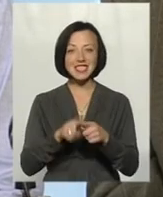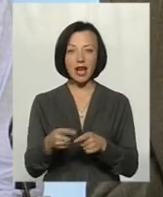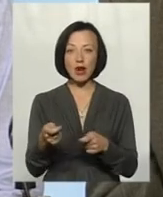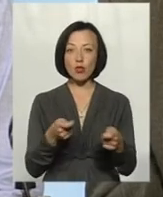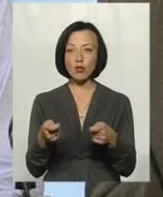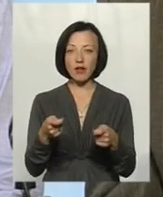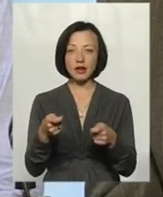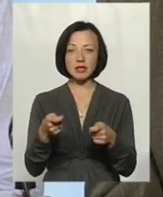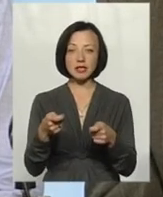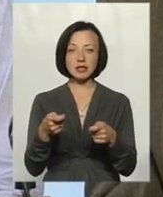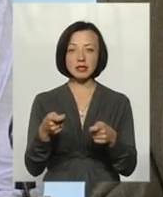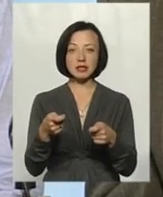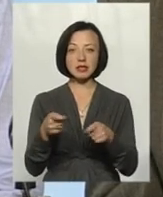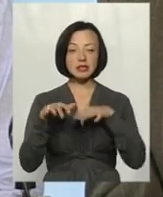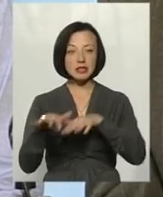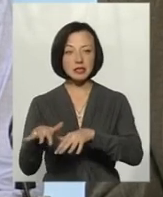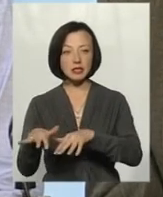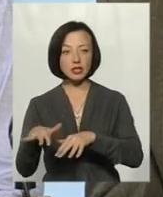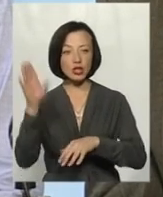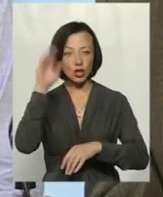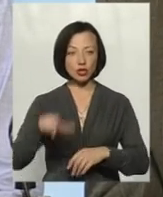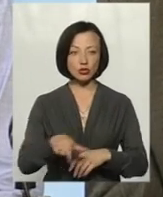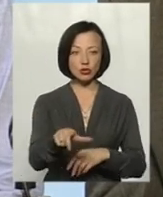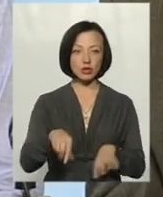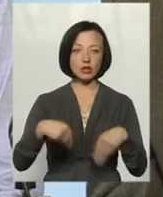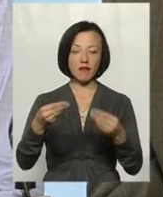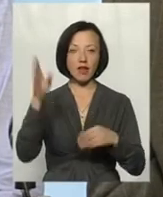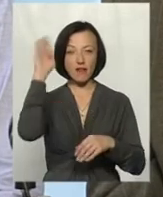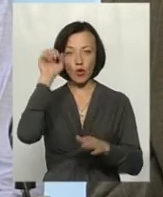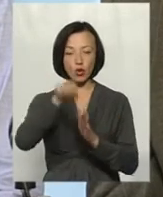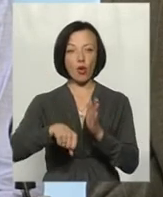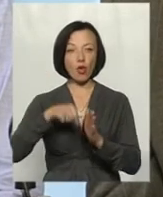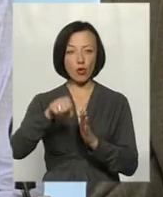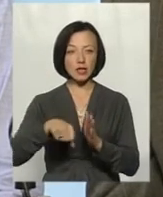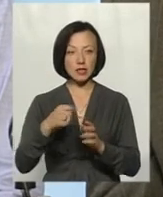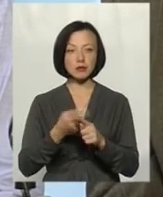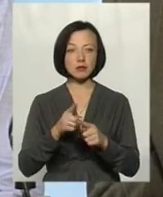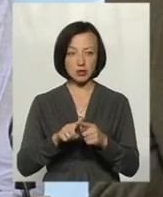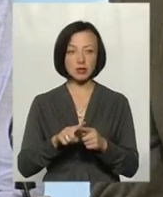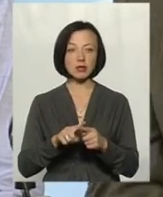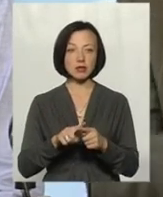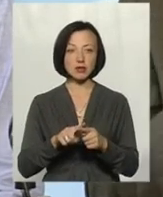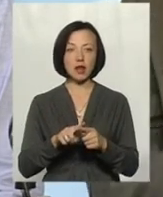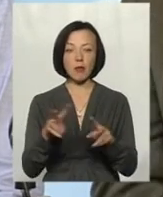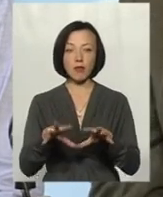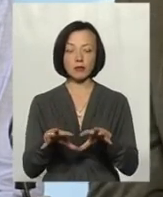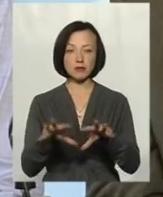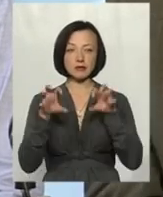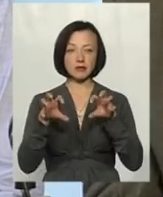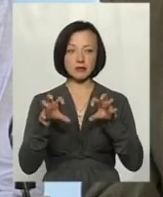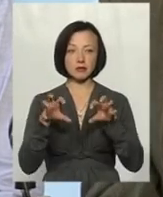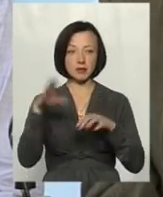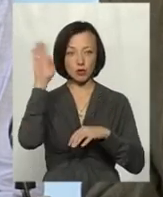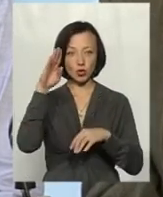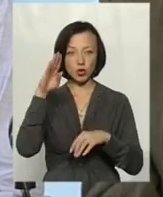стік річок, давали воду колодязям, тому що вони, як губка, обирали під